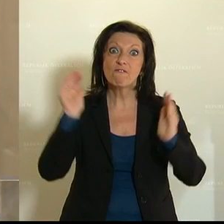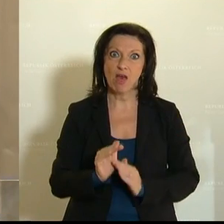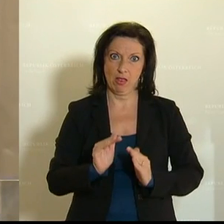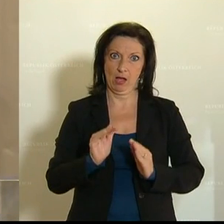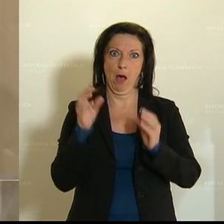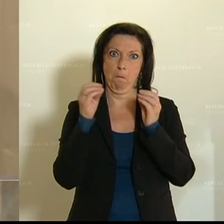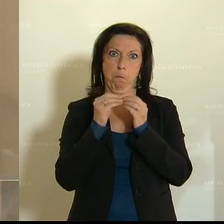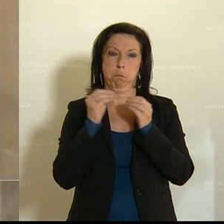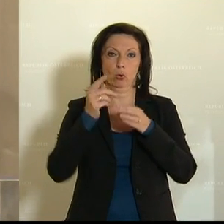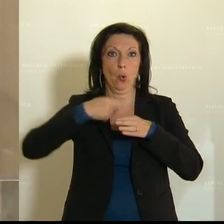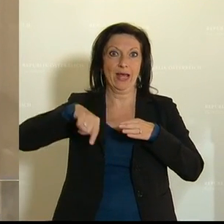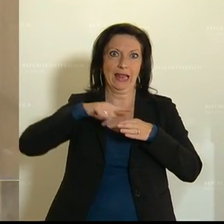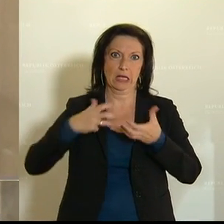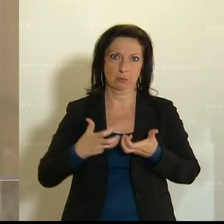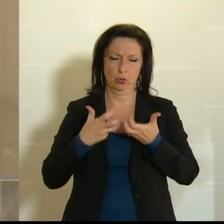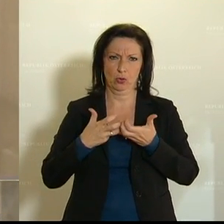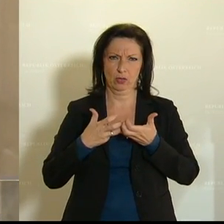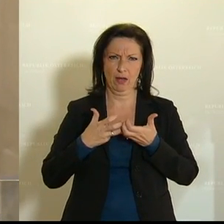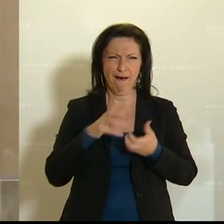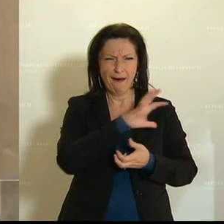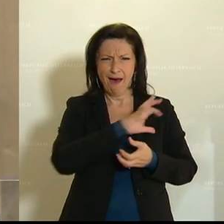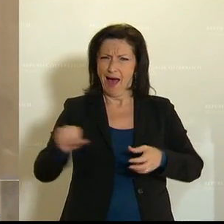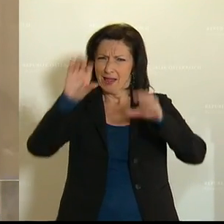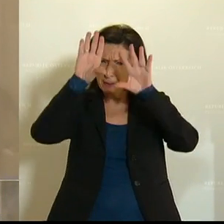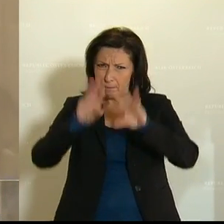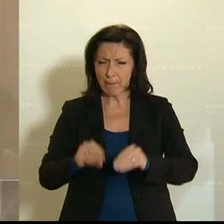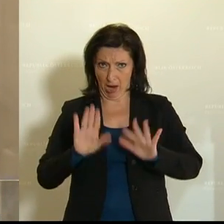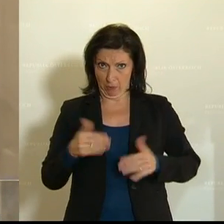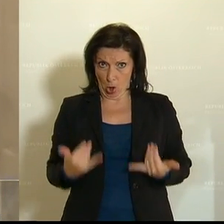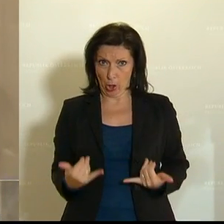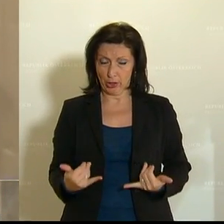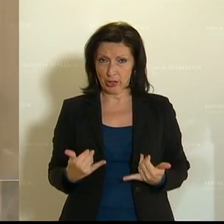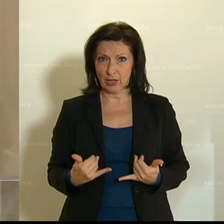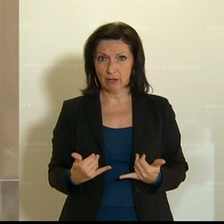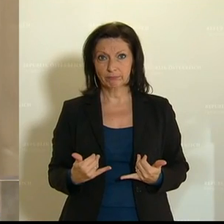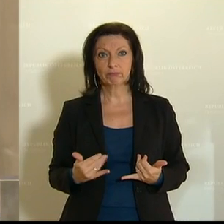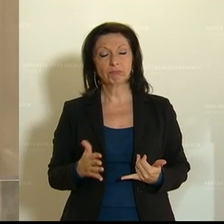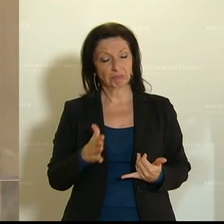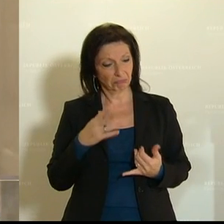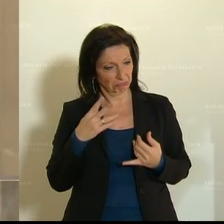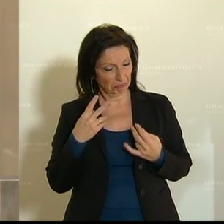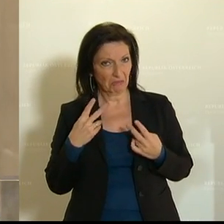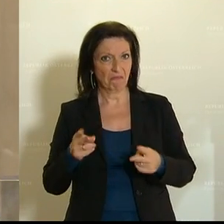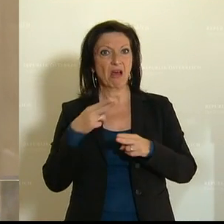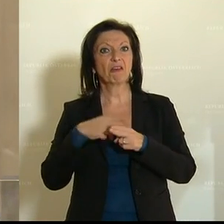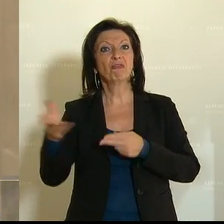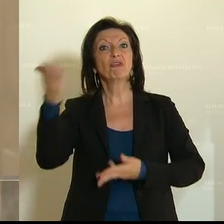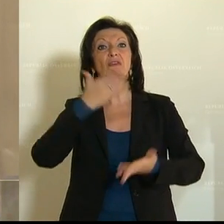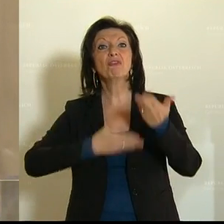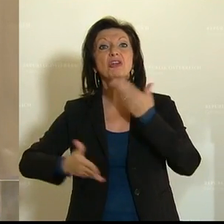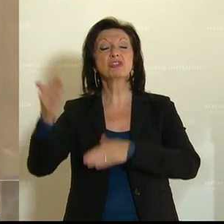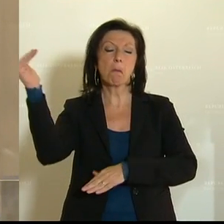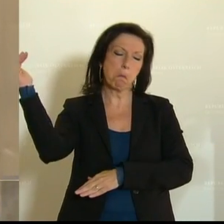Dieser Total-Lockdown, der heute startet, wird unsere Wirtschaft weiter einbrechen lassen